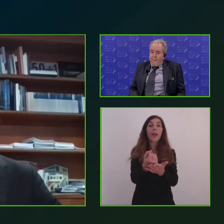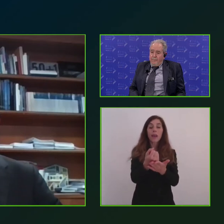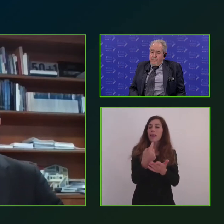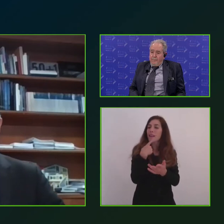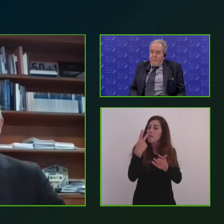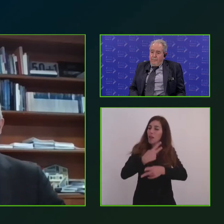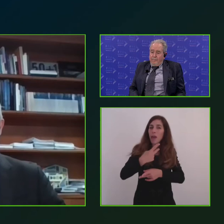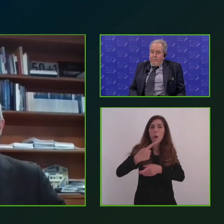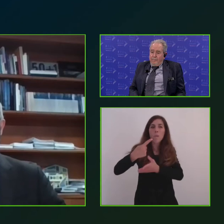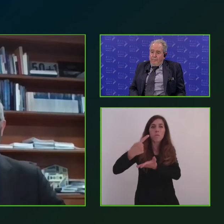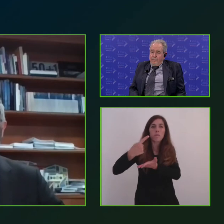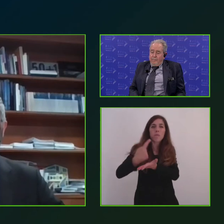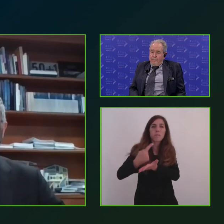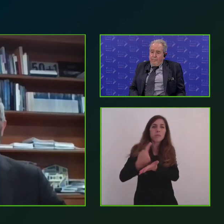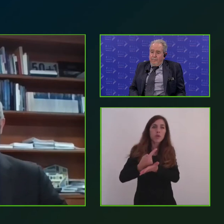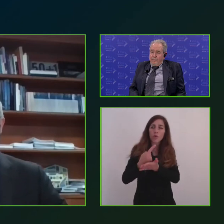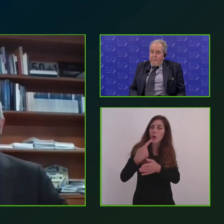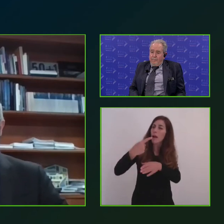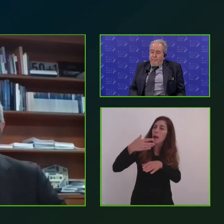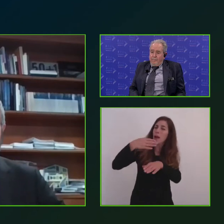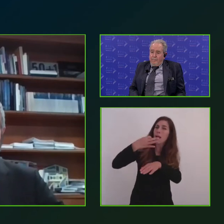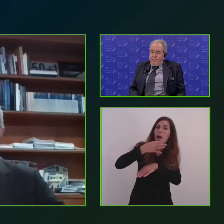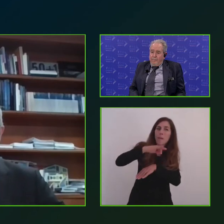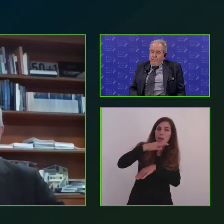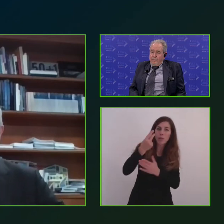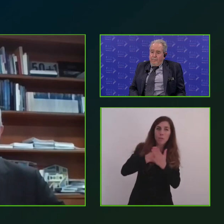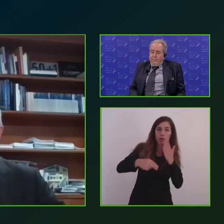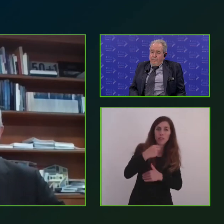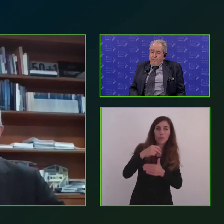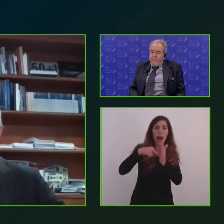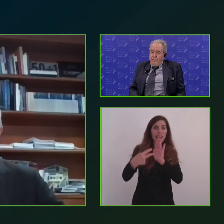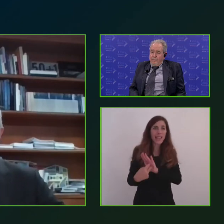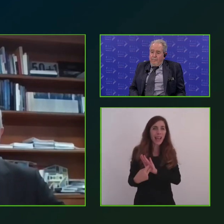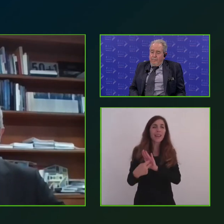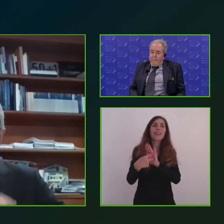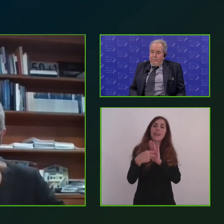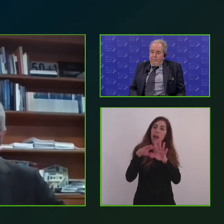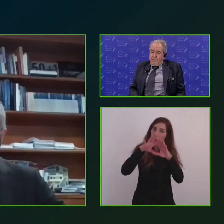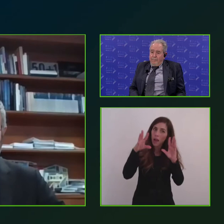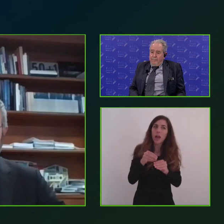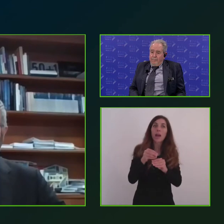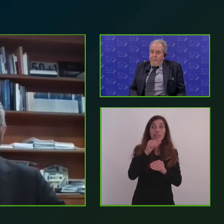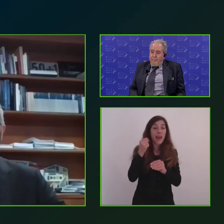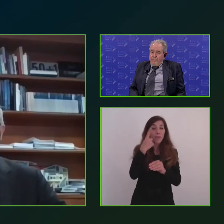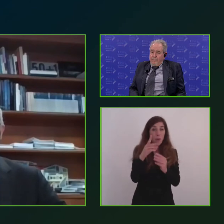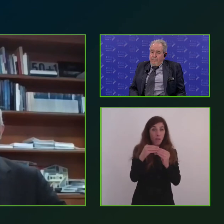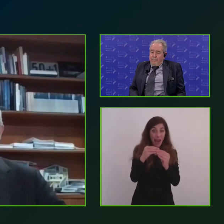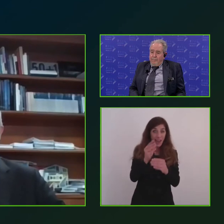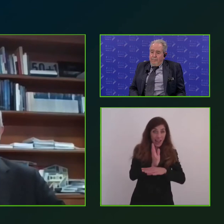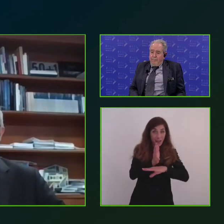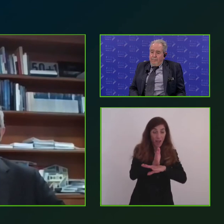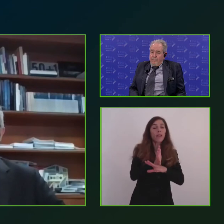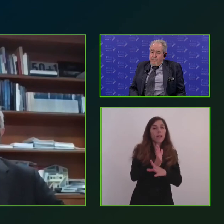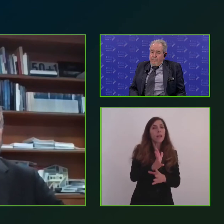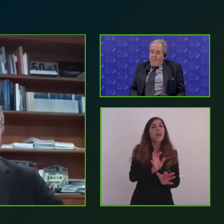di capacità progettuale, tecnica che serve per realizzare questi interventi. Pensiamo